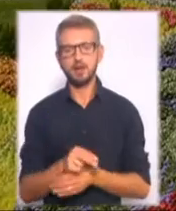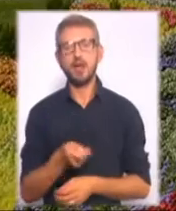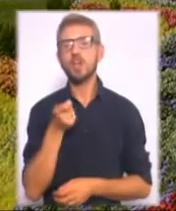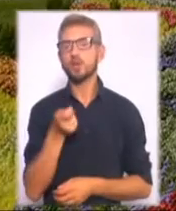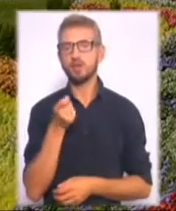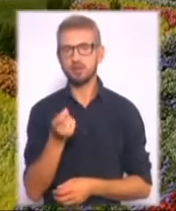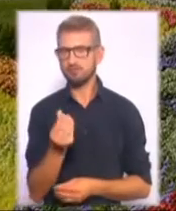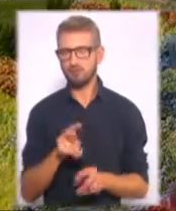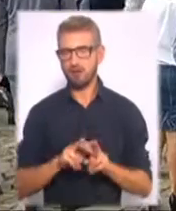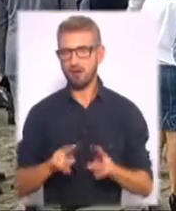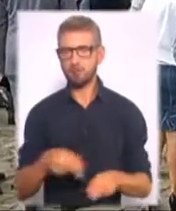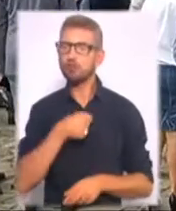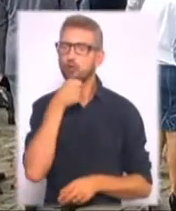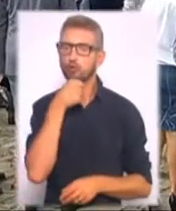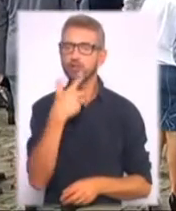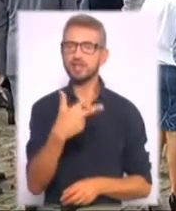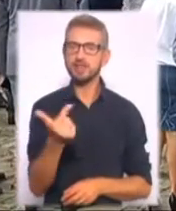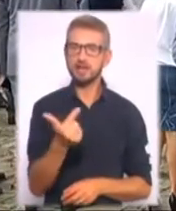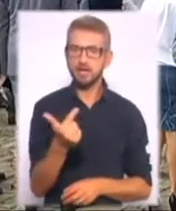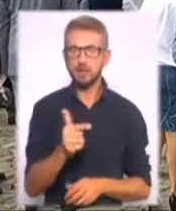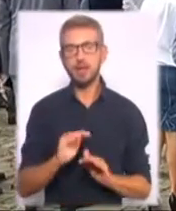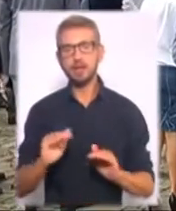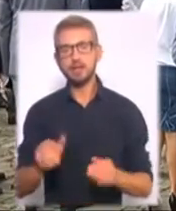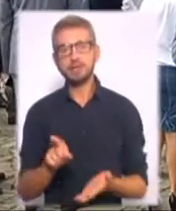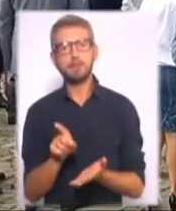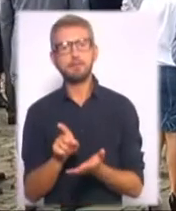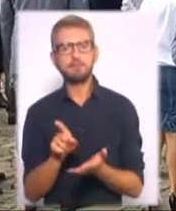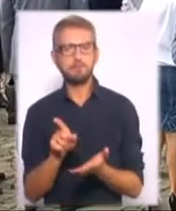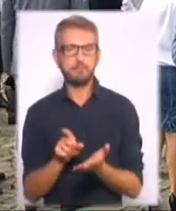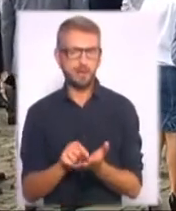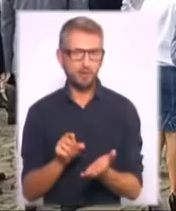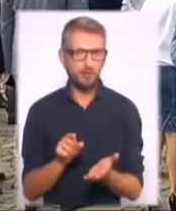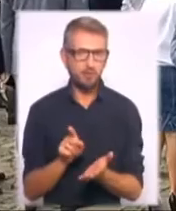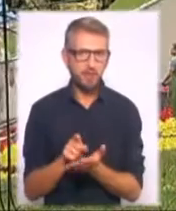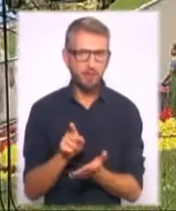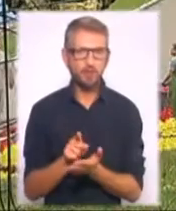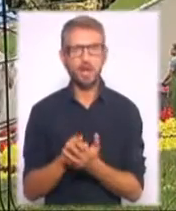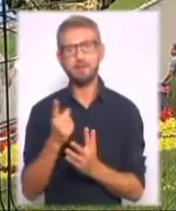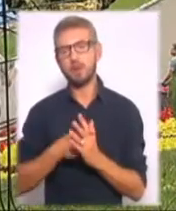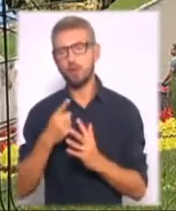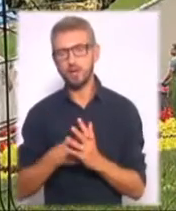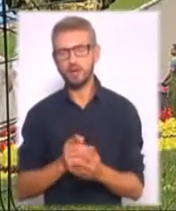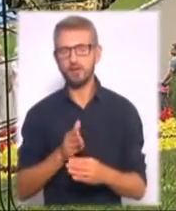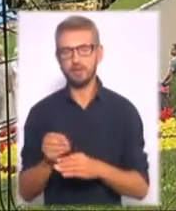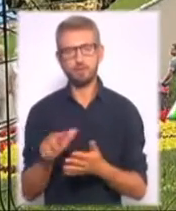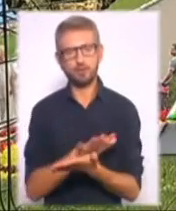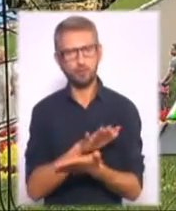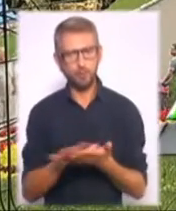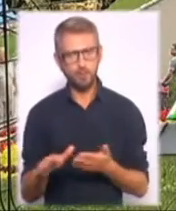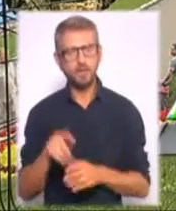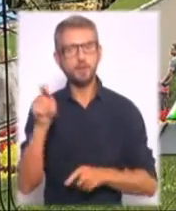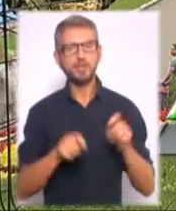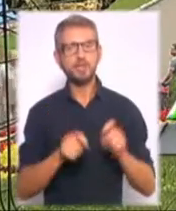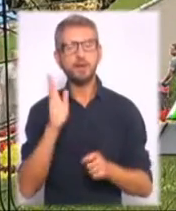ціною. Для дорослих – 30 гривень, а для дітей, пенсіонерів та пільговиків вхід сюди абсолютно безкоштовний. Фестиваль на співочному полі